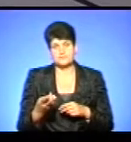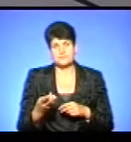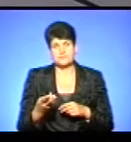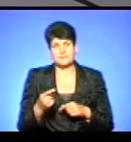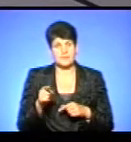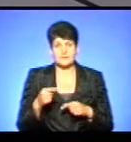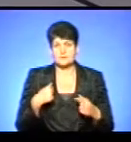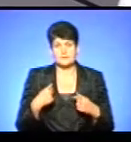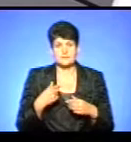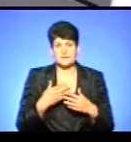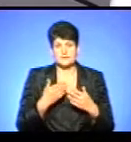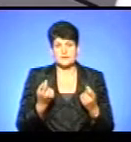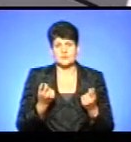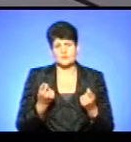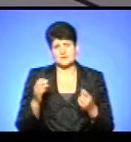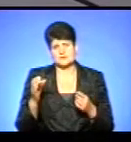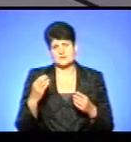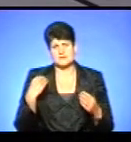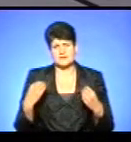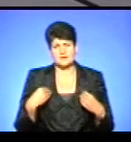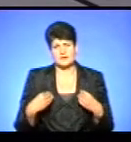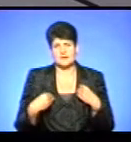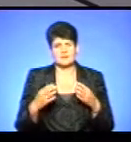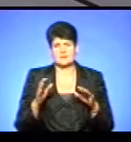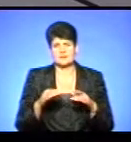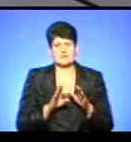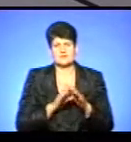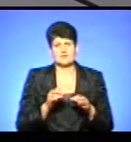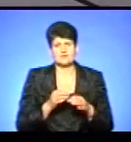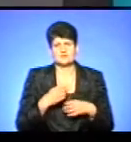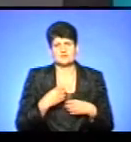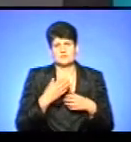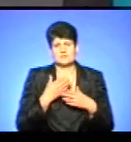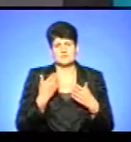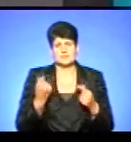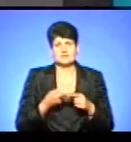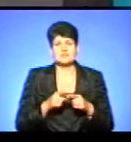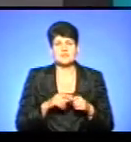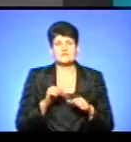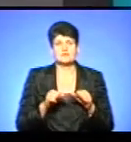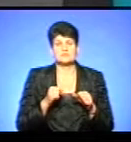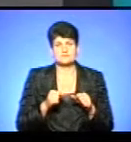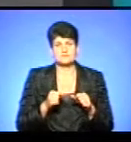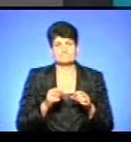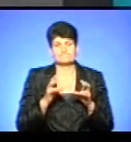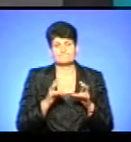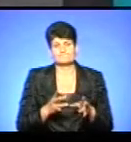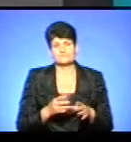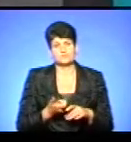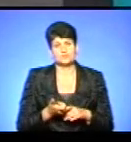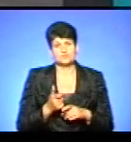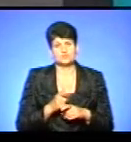постраждав? Ну, там трошки синяків, трошки там шкіра здарова. нічого страшного. От велосипед, він постраждав дуже сильно, там